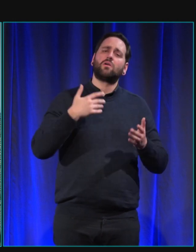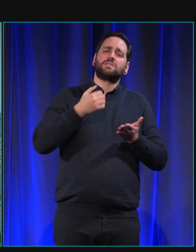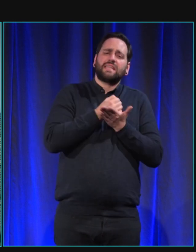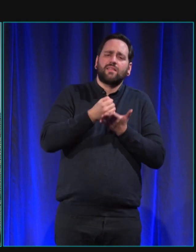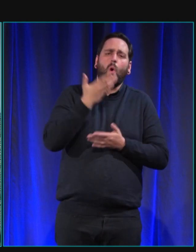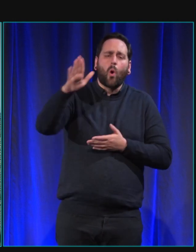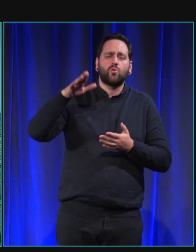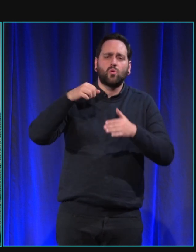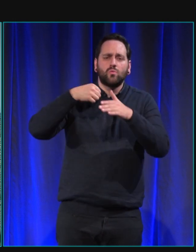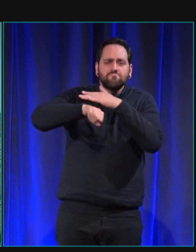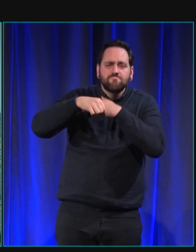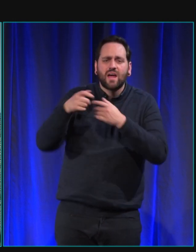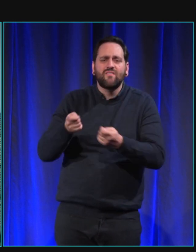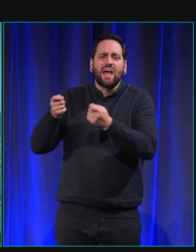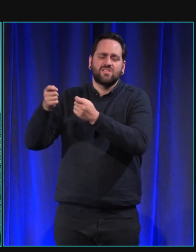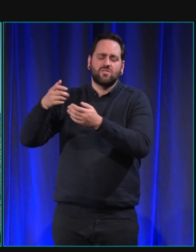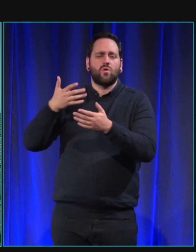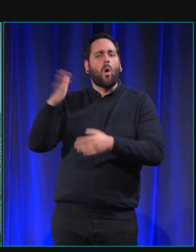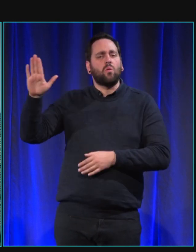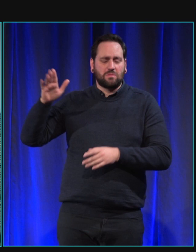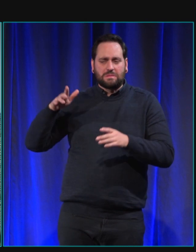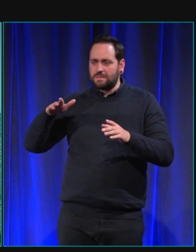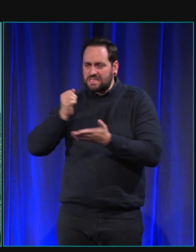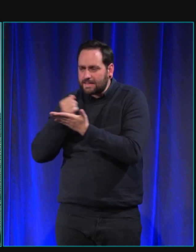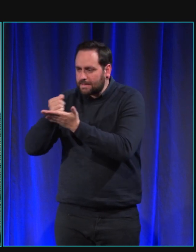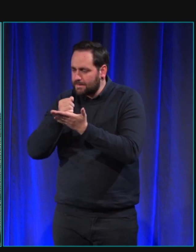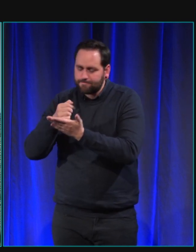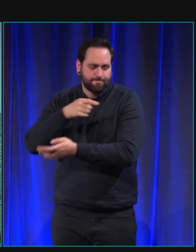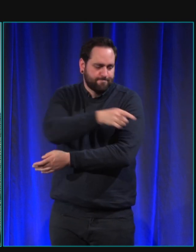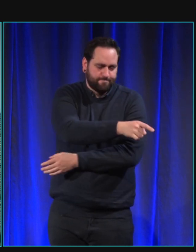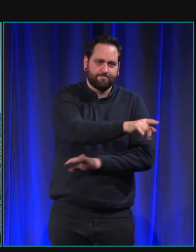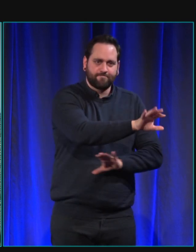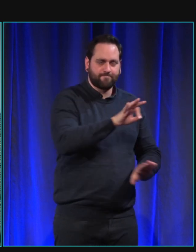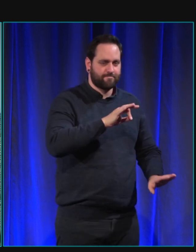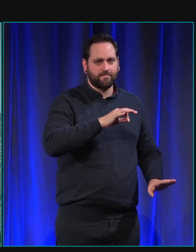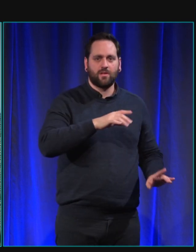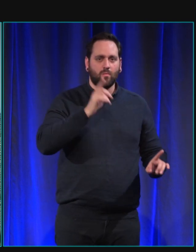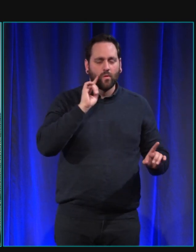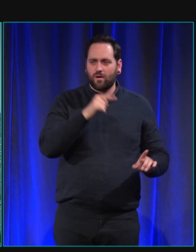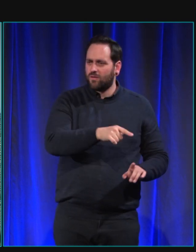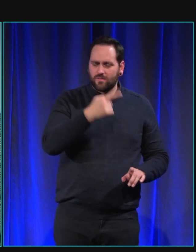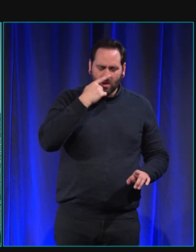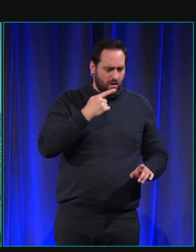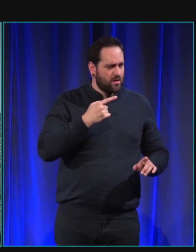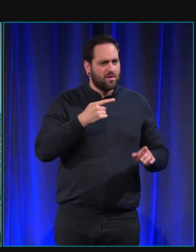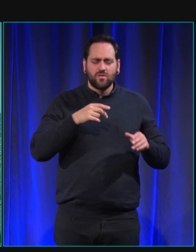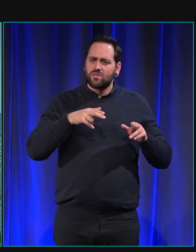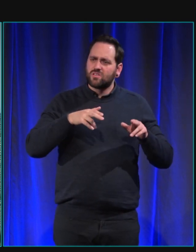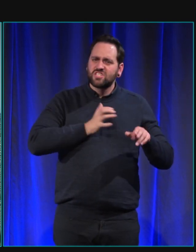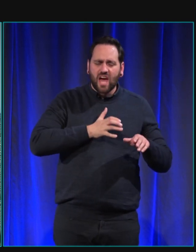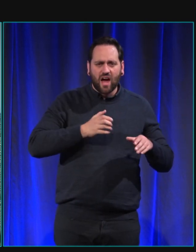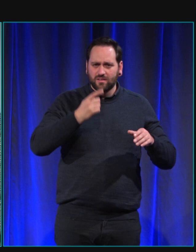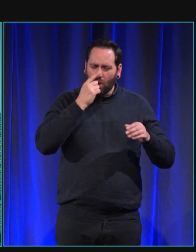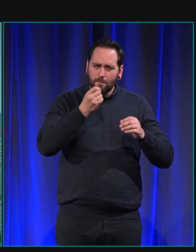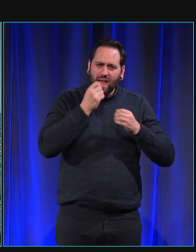les chiens sont sont vraiment très bien dans leurs pattes l'éleveuse est